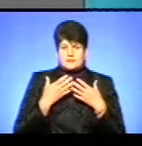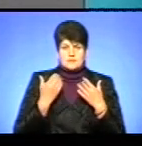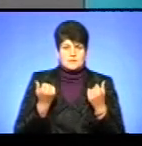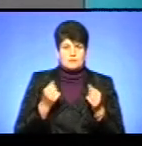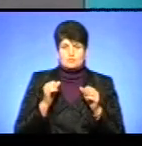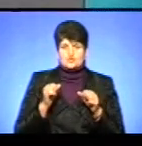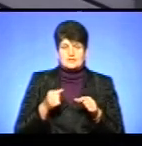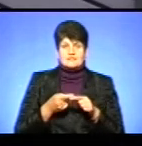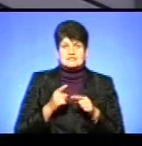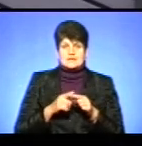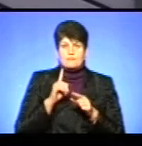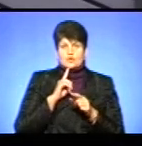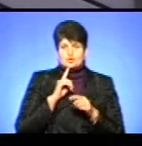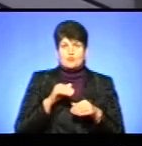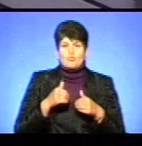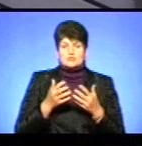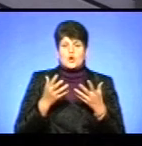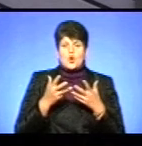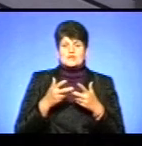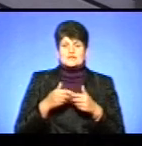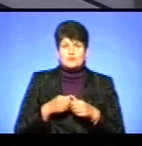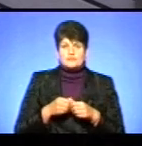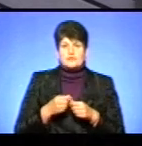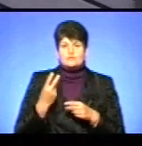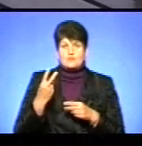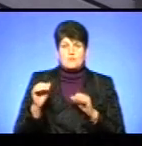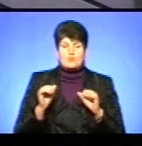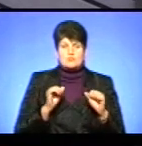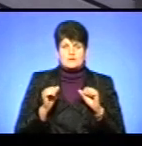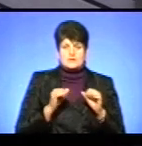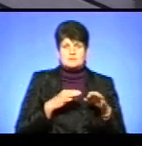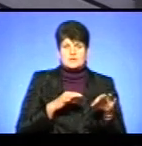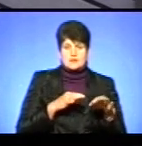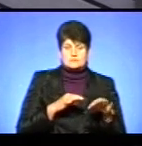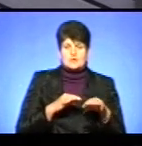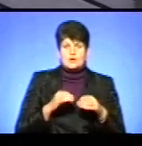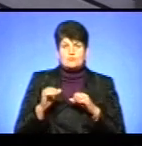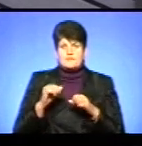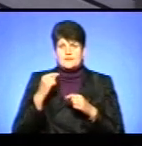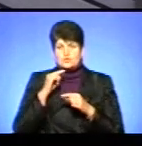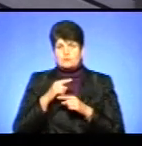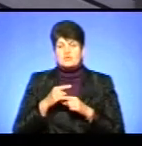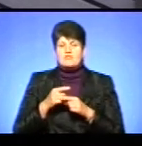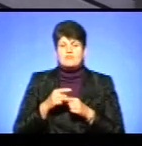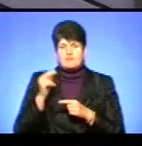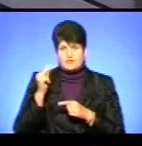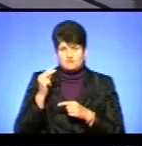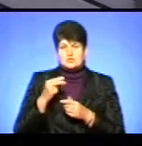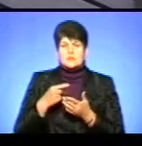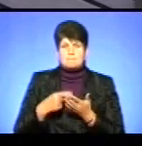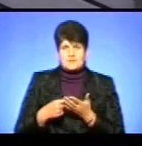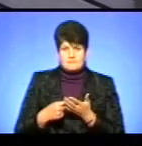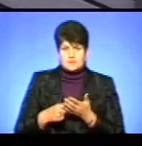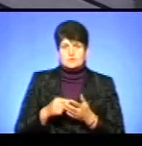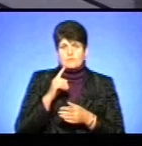Це тільки що подані такі розрахунки, вони двома управліннями, управління транспорту і управліннями економіки вивчені, підтверджені. Ну, поки